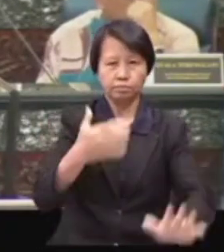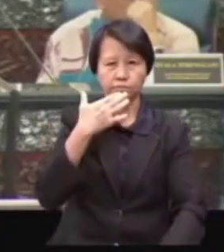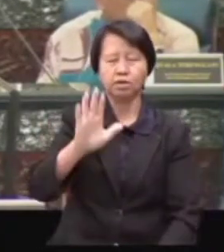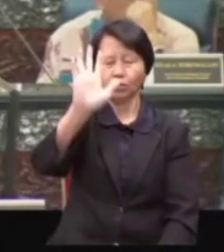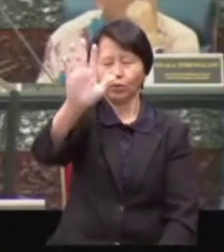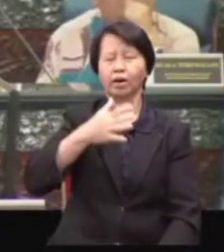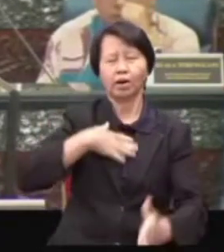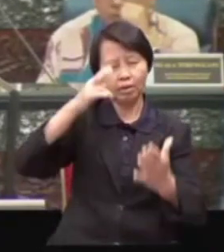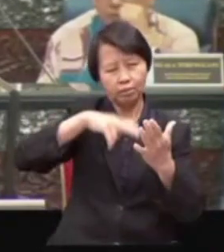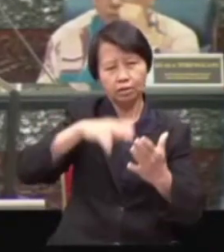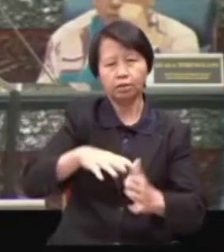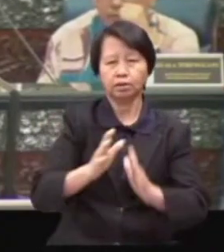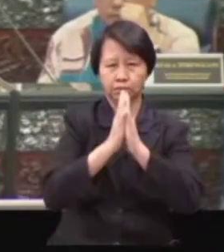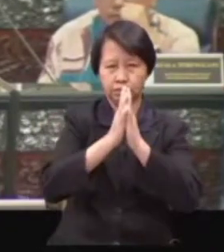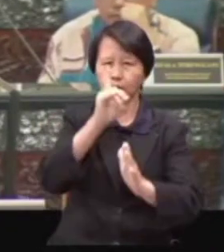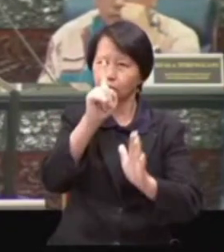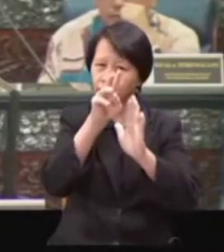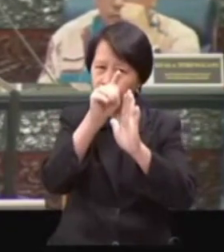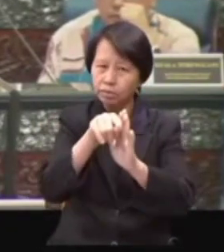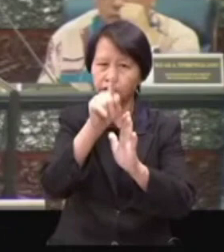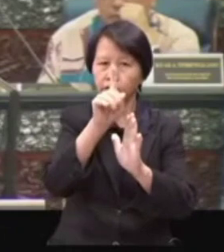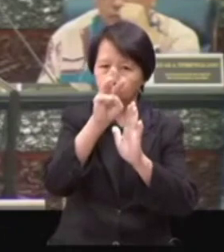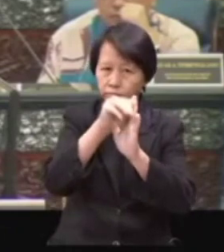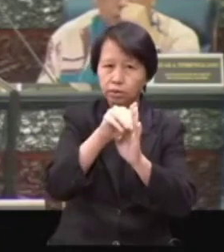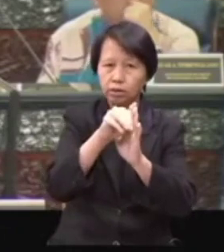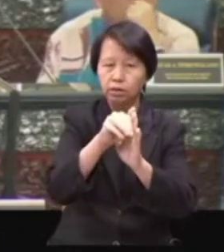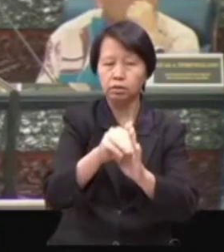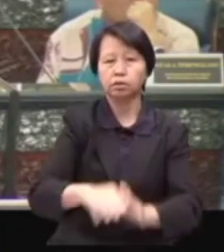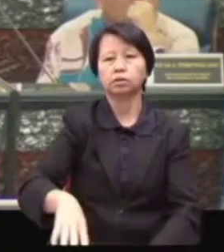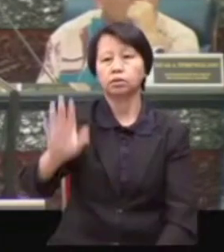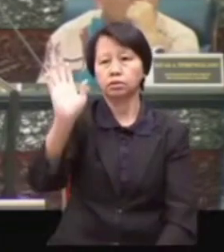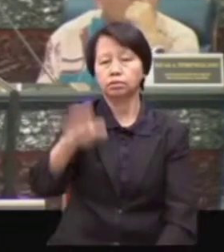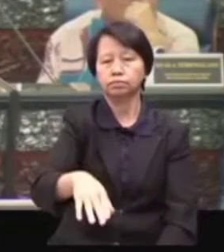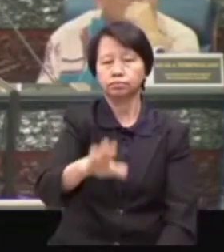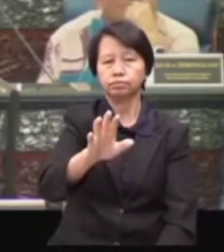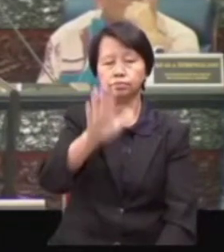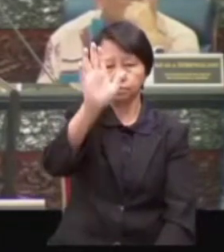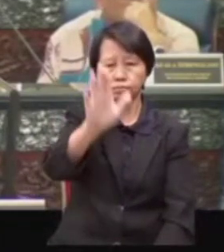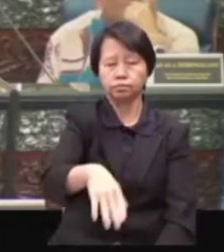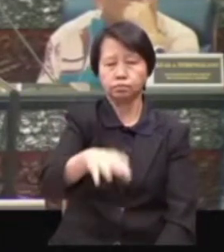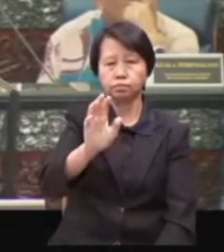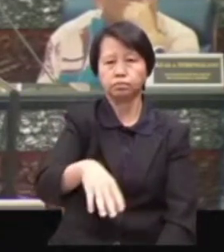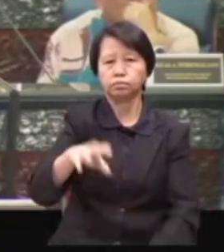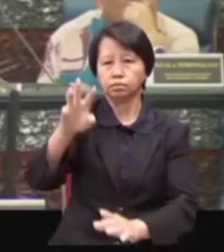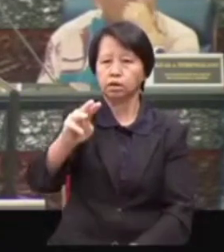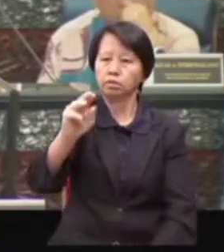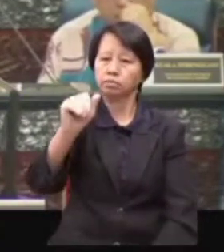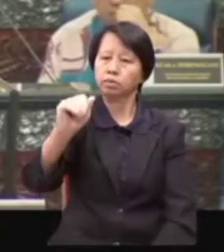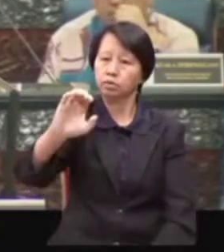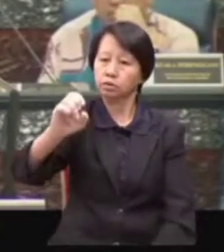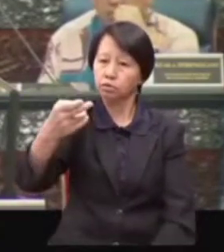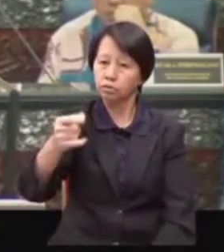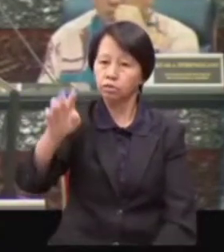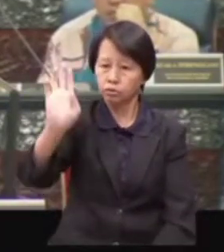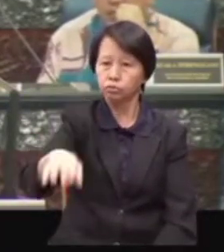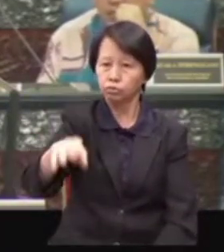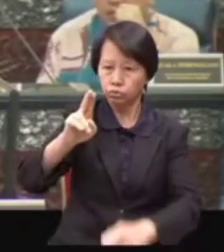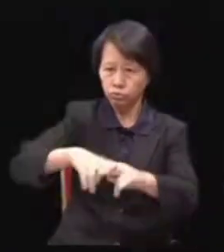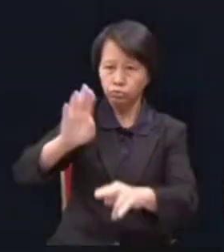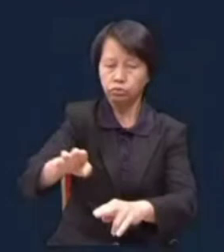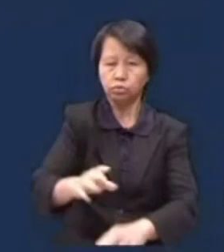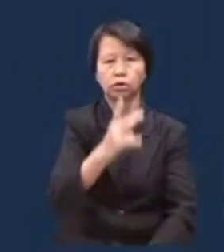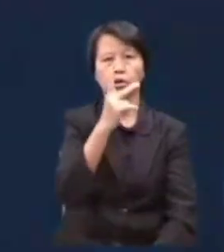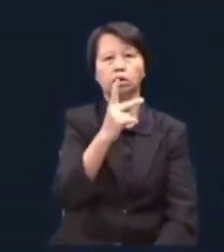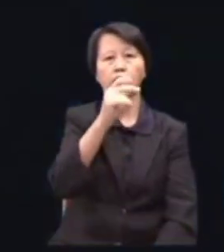saya habis dulu. Saya mohon satu minit saja. Satu minit. Saya nak bagi penjelasan. Macam duduk dulu. Satu minit, please. Kapa? Satu minit.